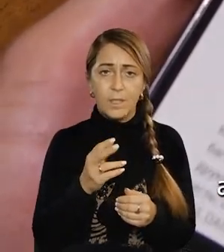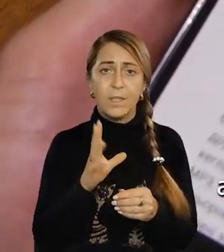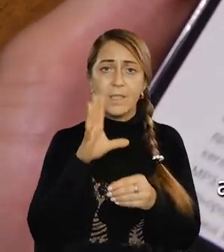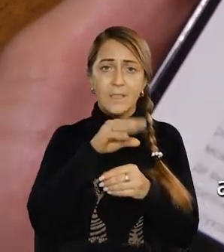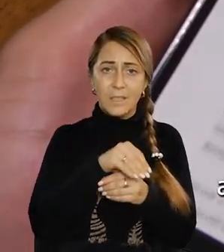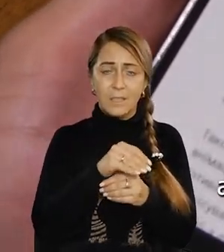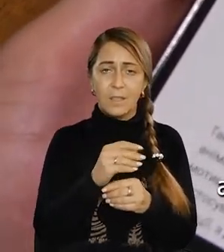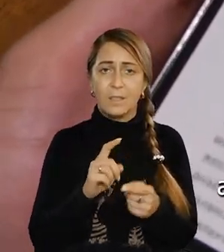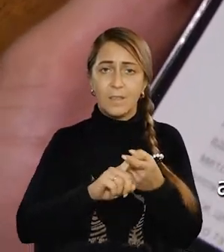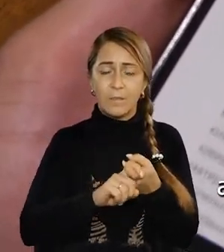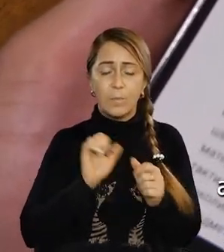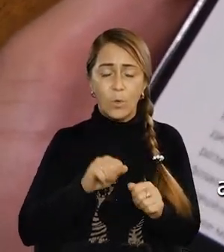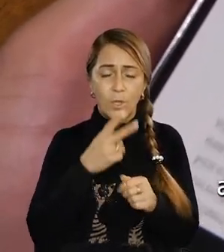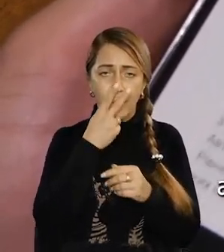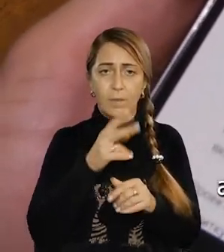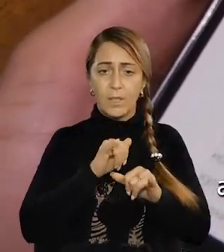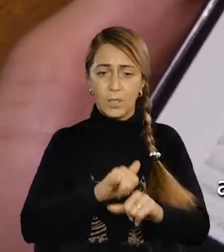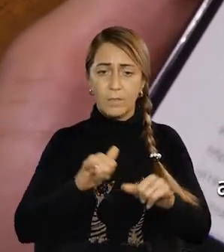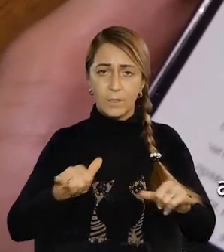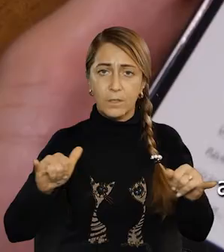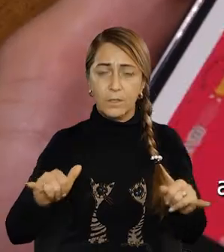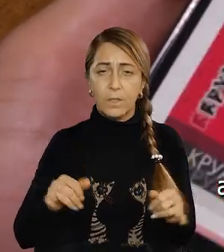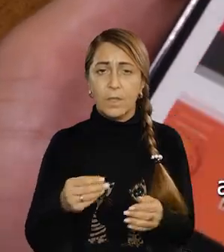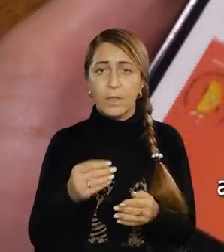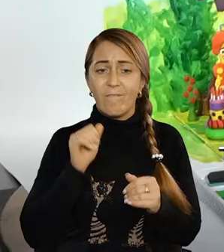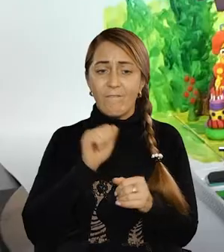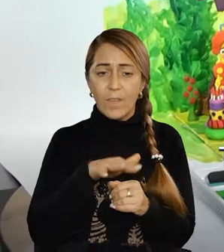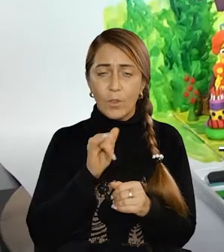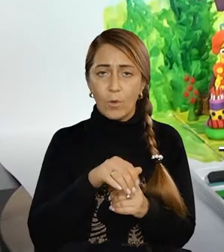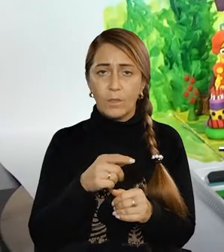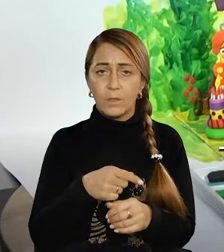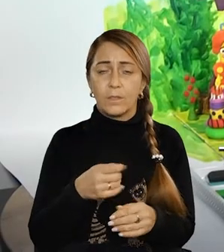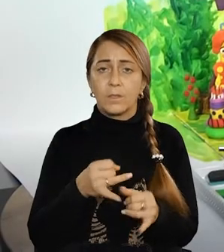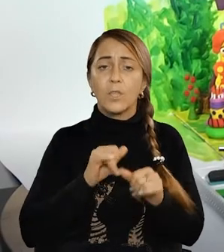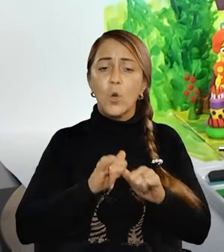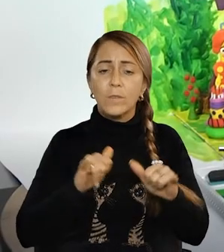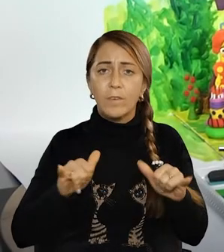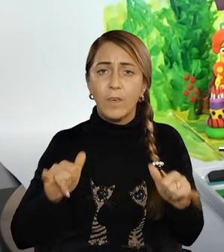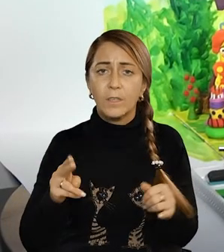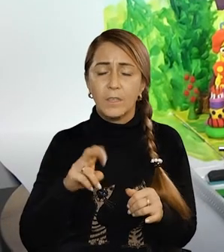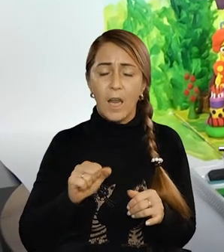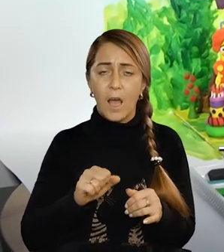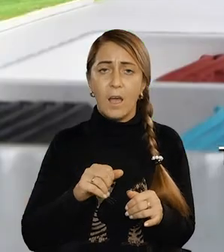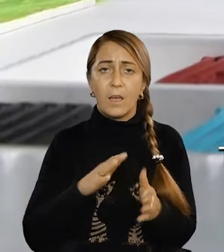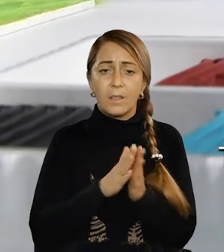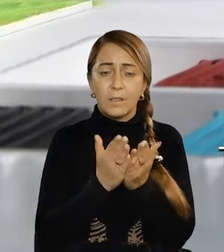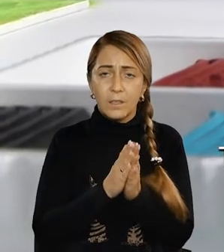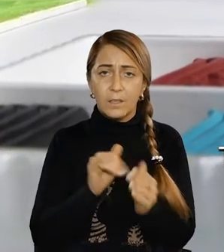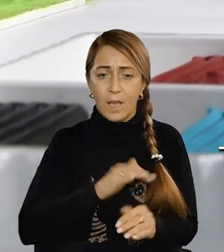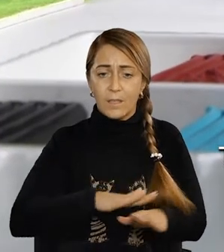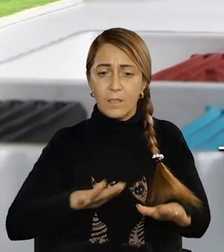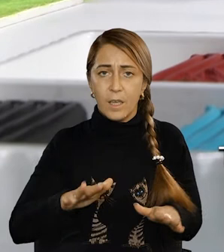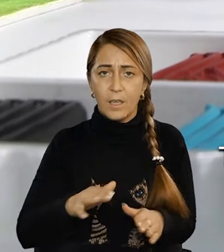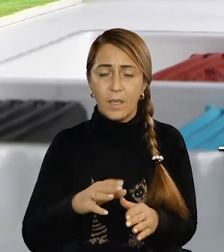завантаження. Також можна переглянути розвиваючі анімаційні відео. Створена серія розвиваючих відео за мотивами книг із